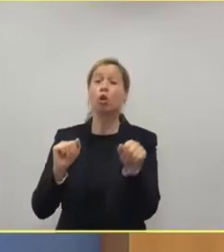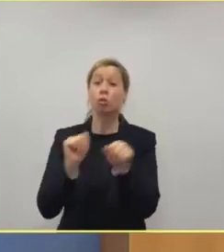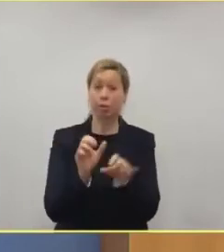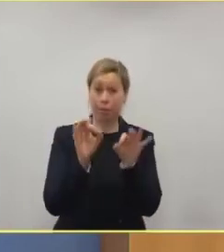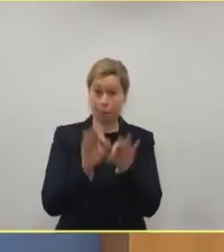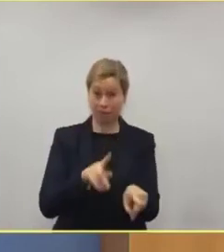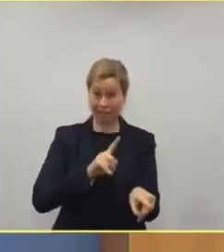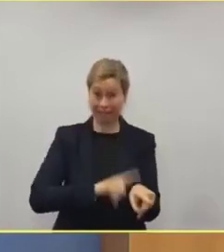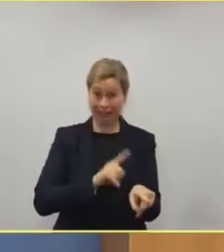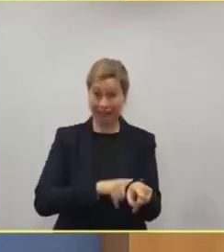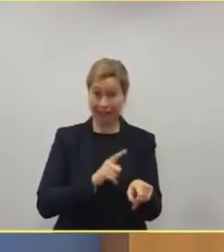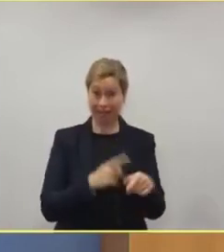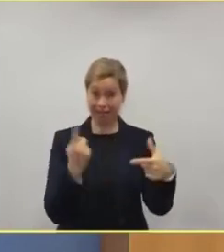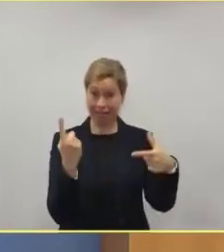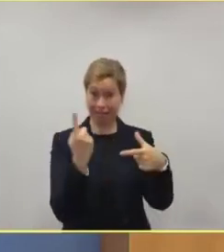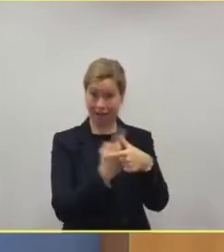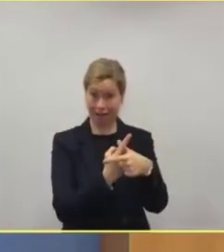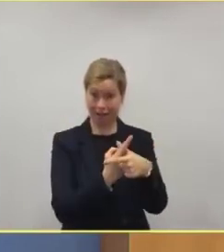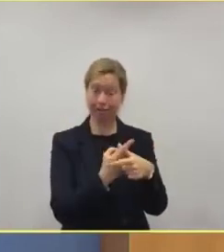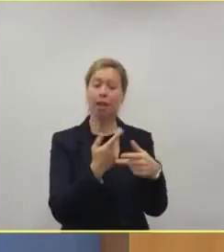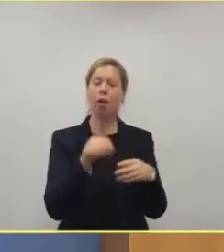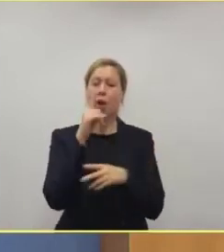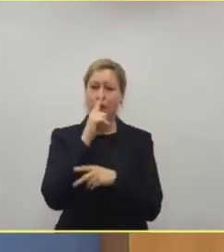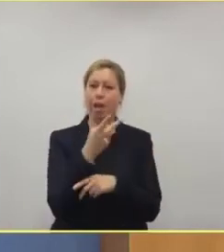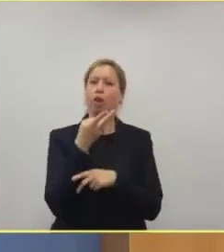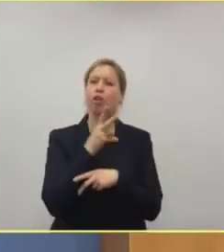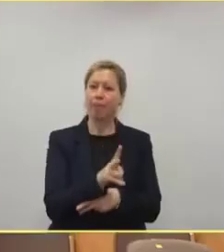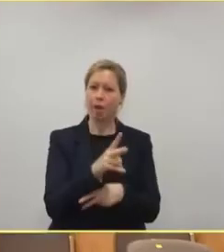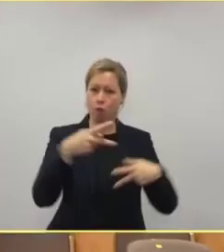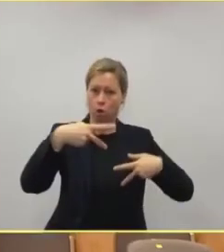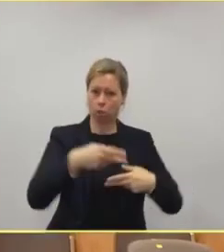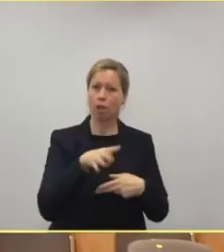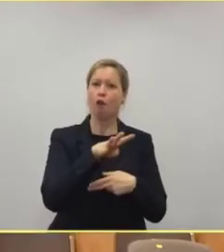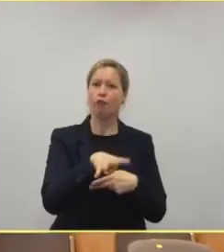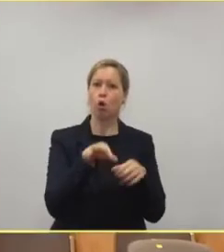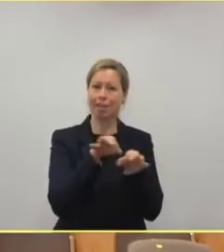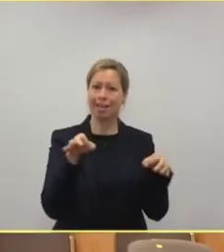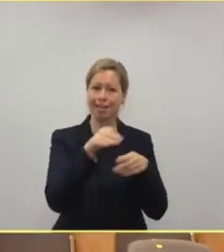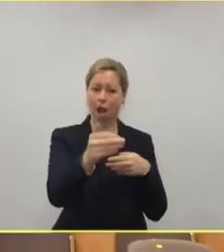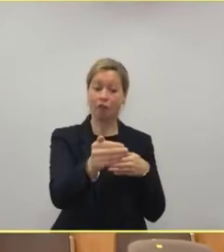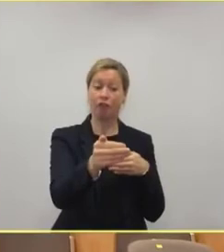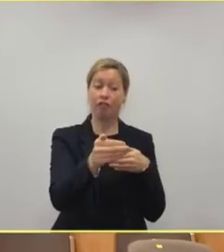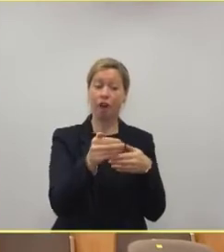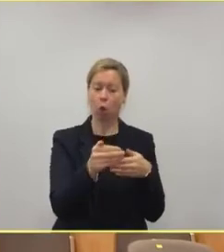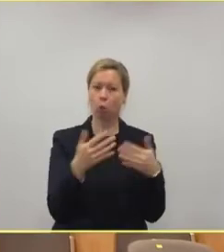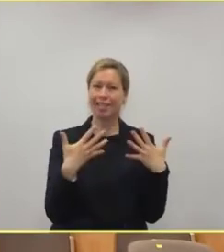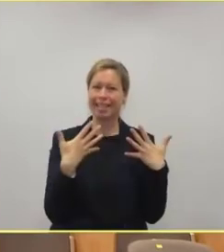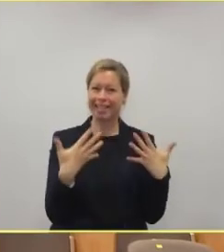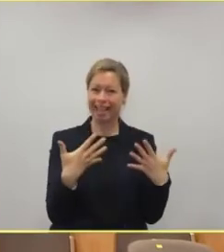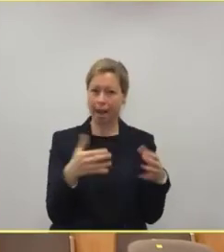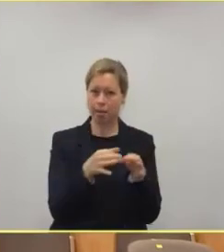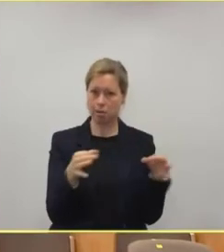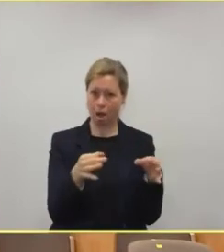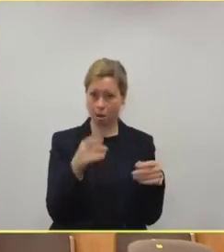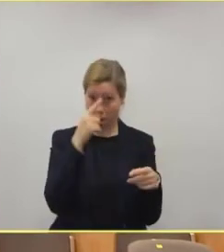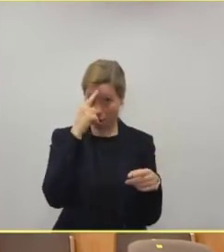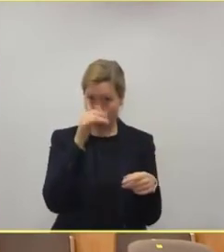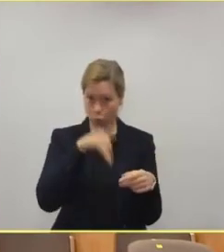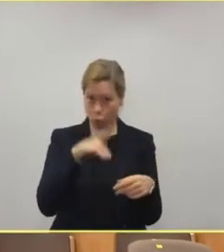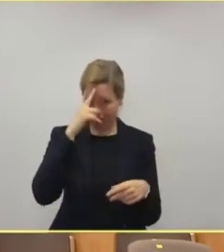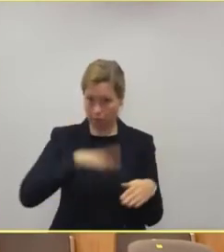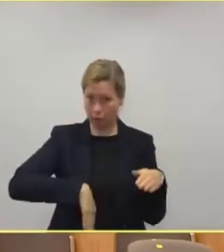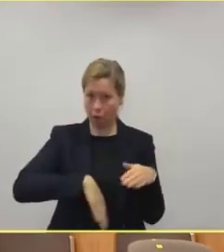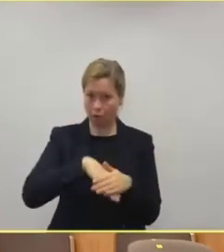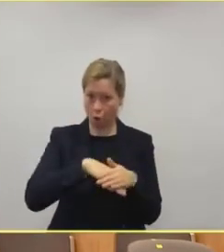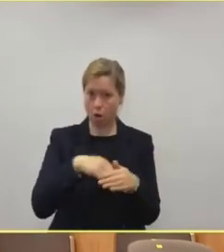von 14 auf 10 Tagen sinnvoll sein kann. Bedenken Sie, dass natürlich auch jeder Arbeitnehmer, jede Arbeitnehmerin,